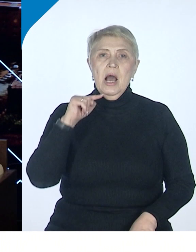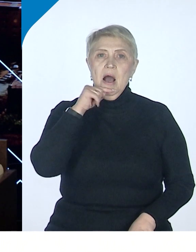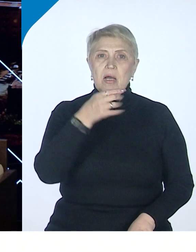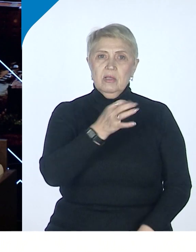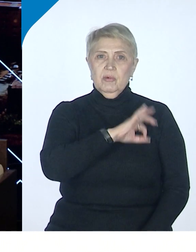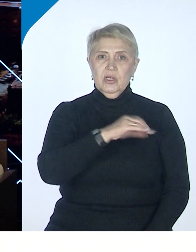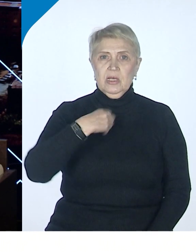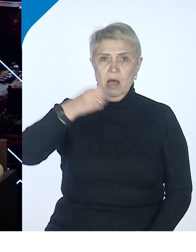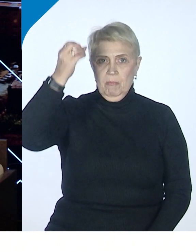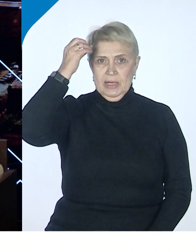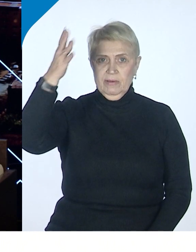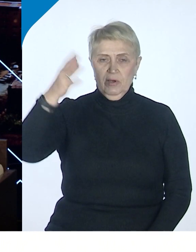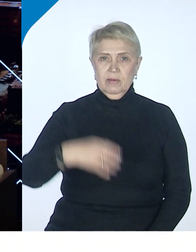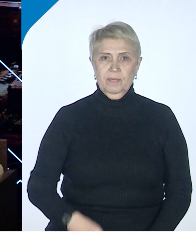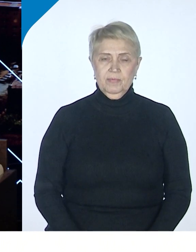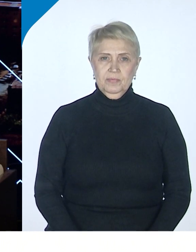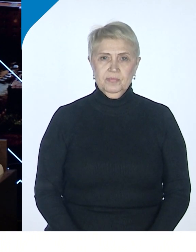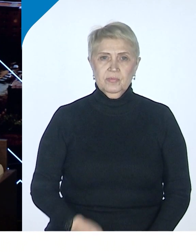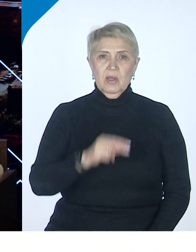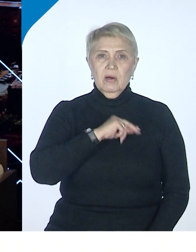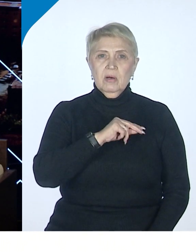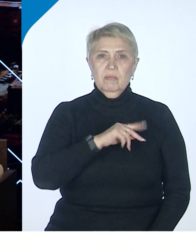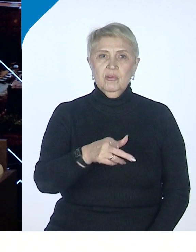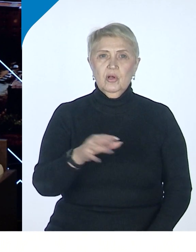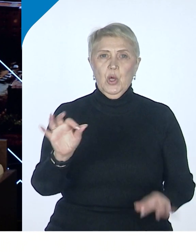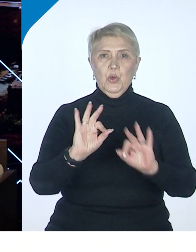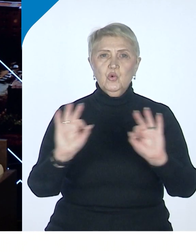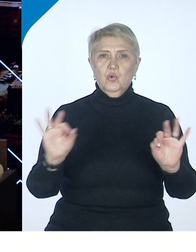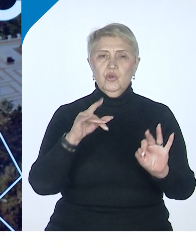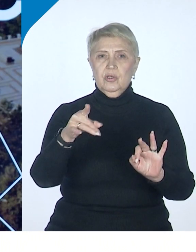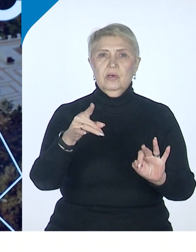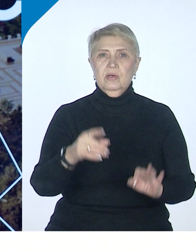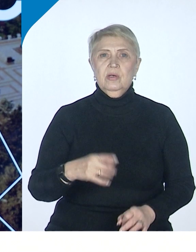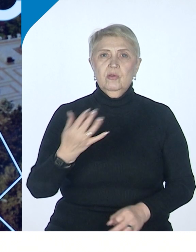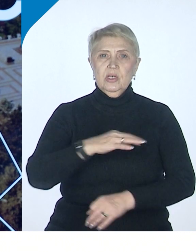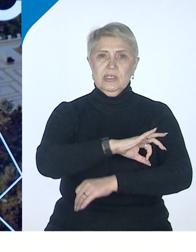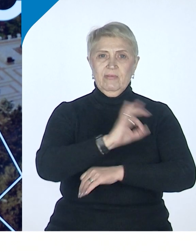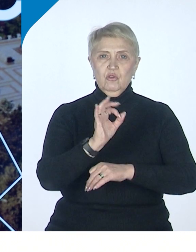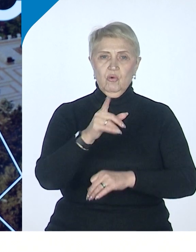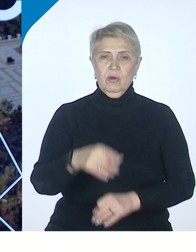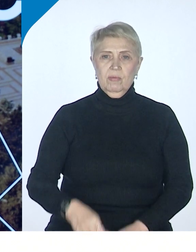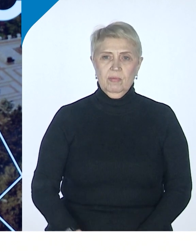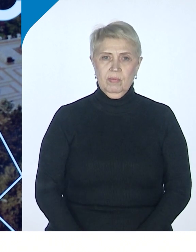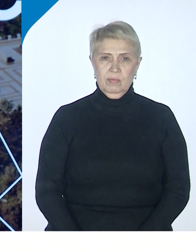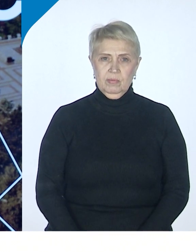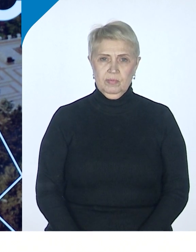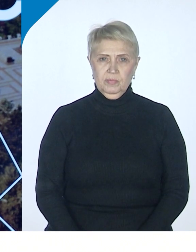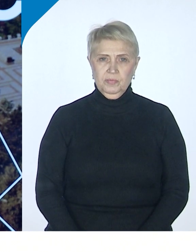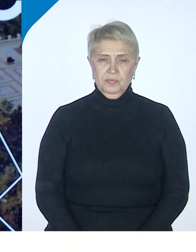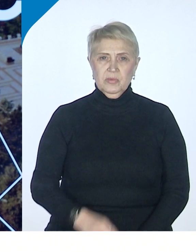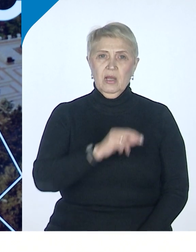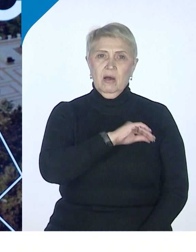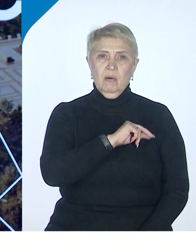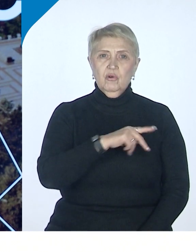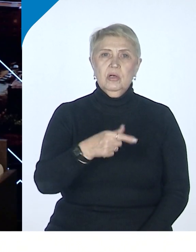образование, причем работал почти исключительно с Востоком. Работал с